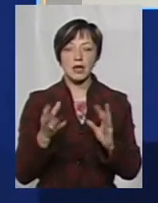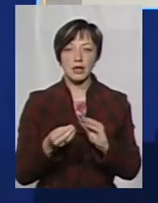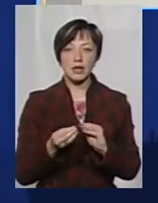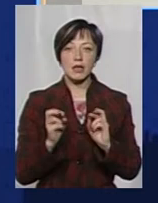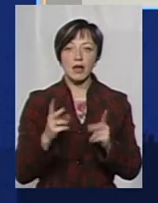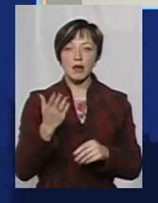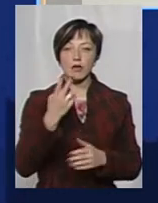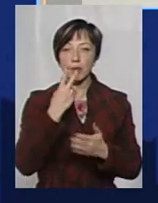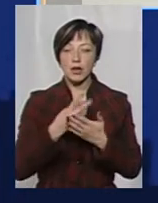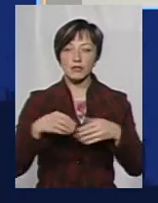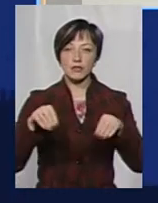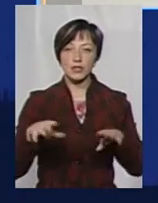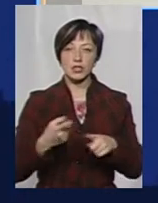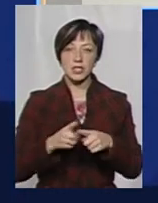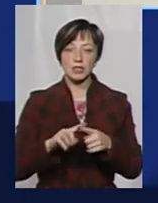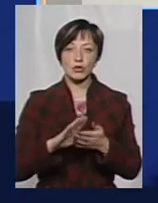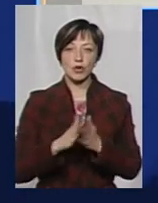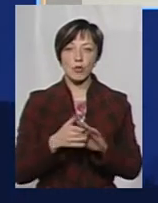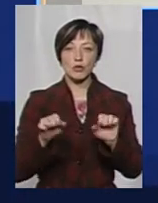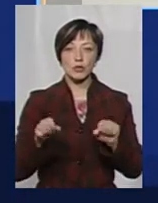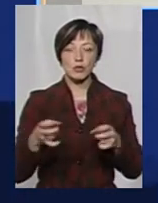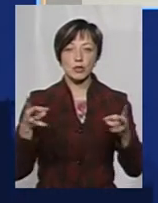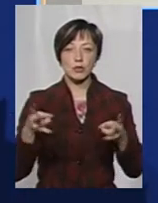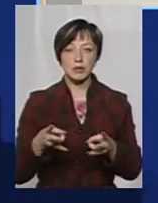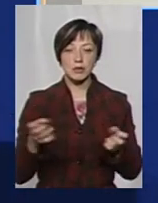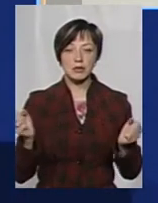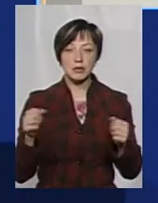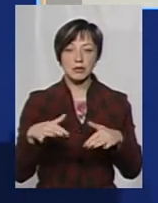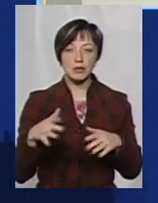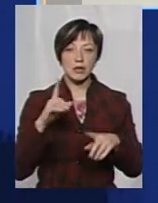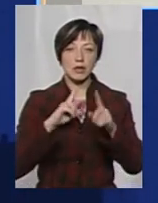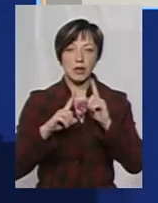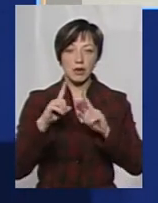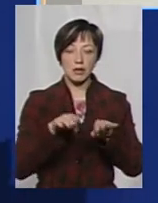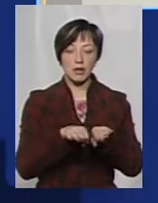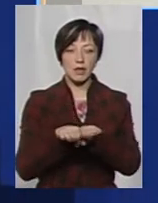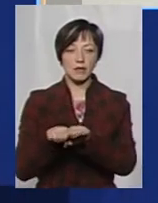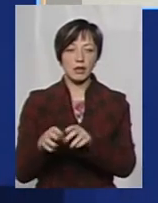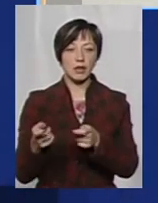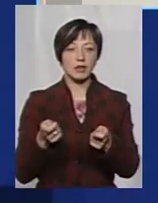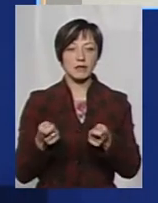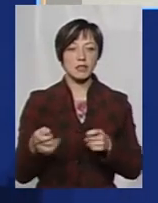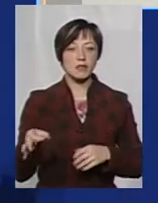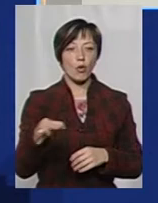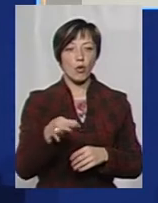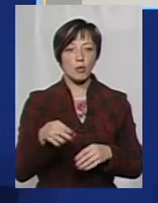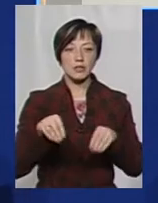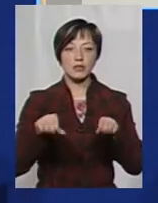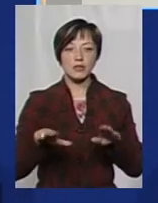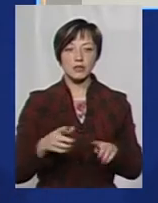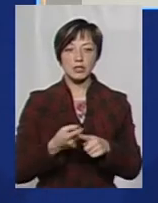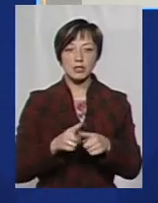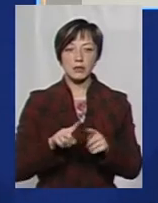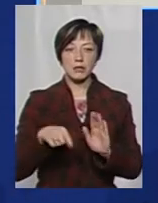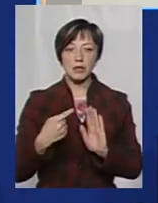як ви бачите вирішення цієї ситуації, можливо, потрібно скликати якусь нараду на рівні керівництва області і вирішити це